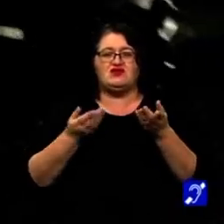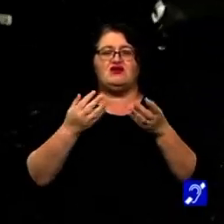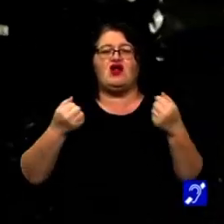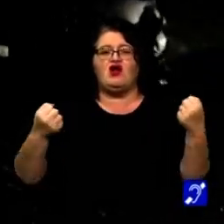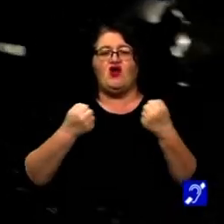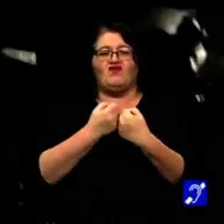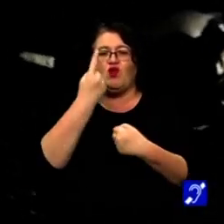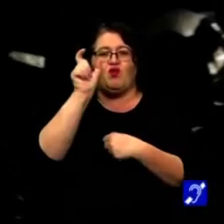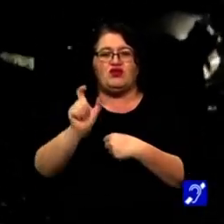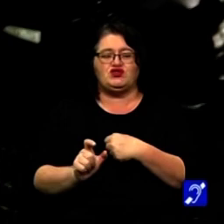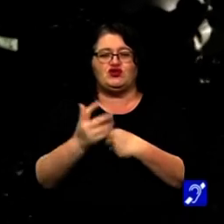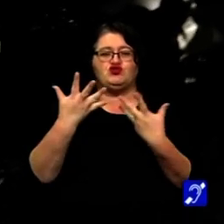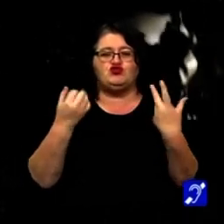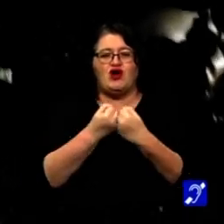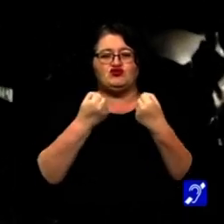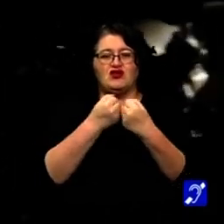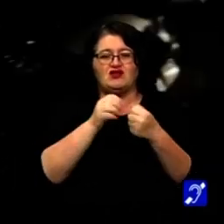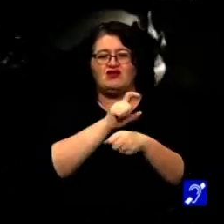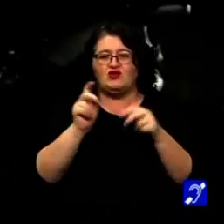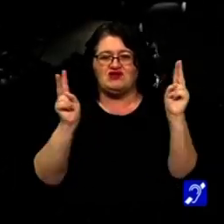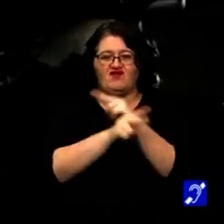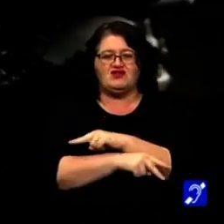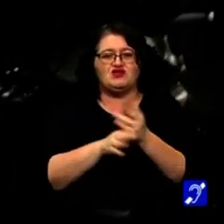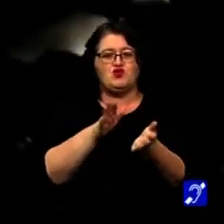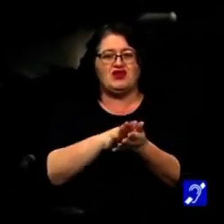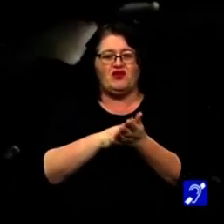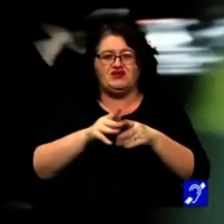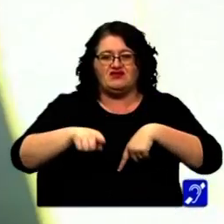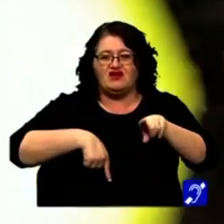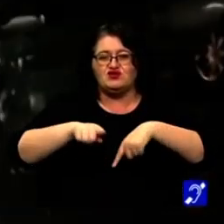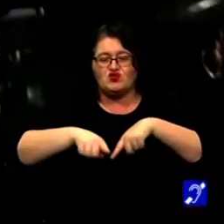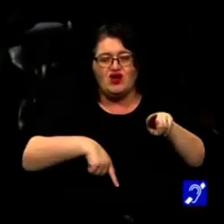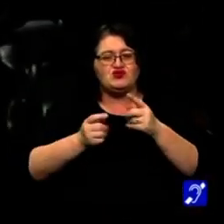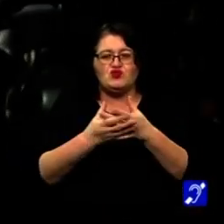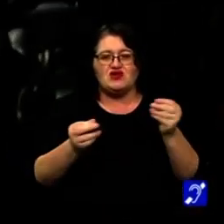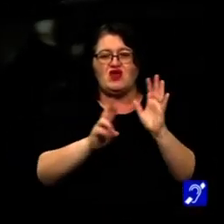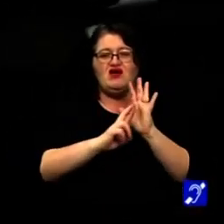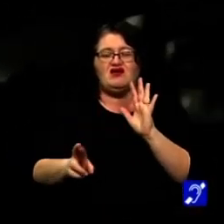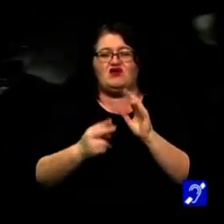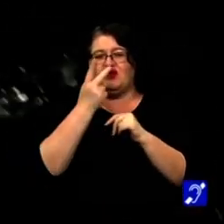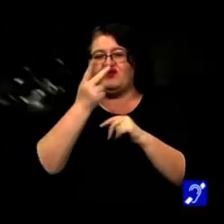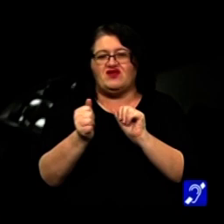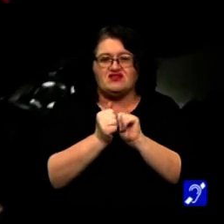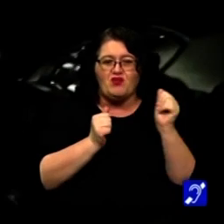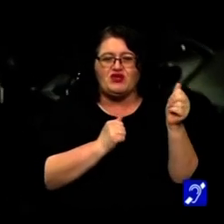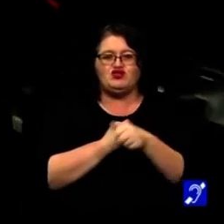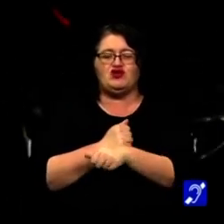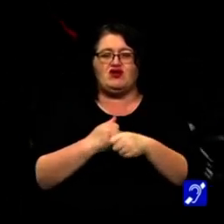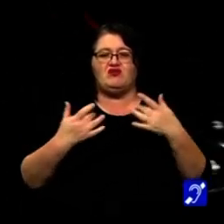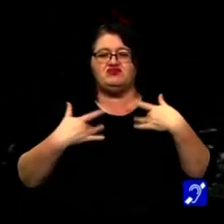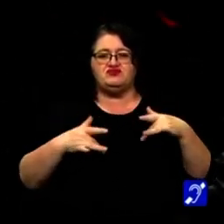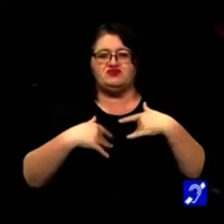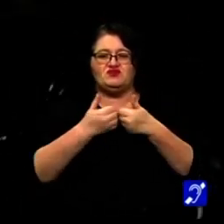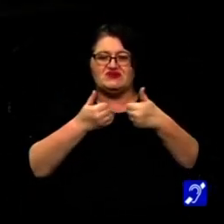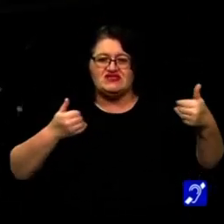rănită grav. Cele 5 accidente s-au produs pe fondul vitezei neadaptate la condițiile de trafic, nerespectării regulilor privind depășirea și nepăstrării